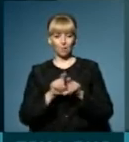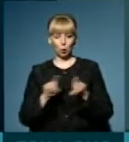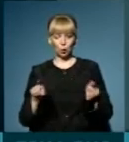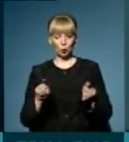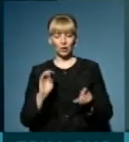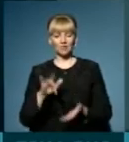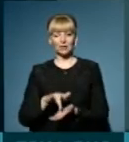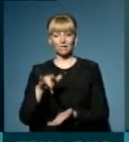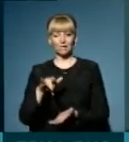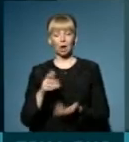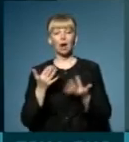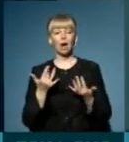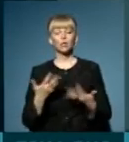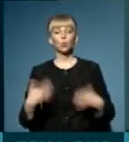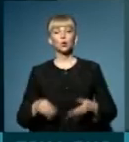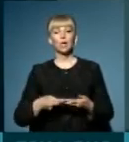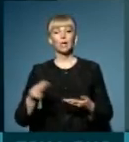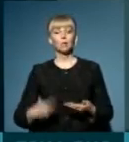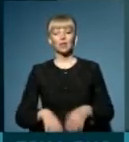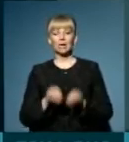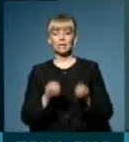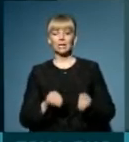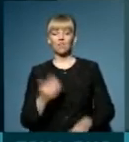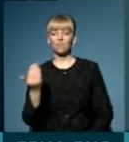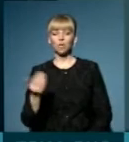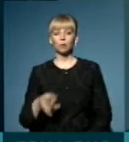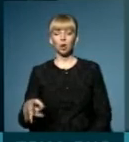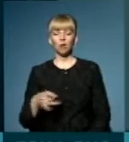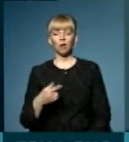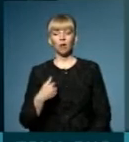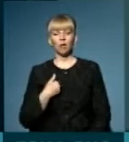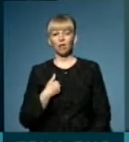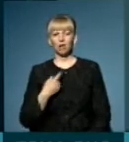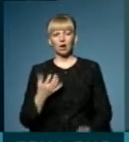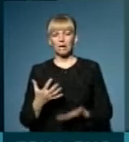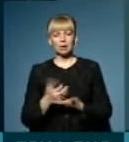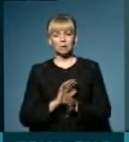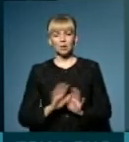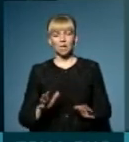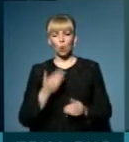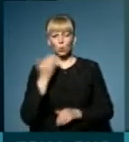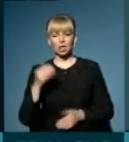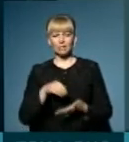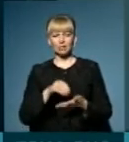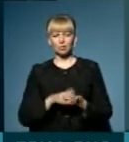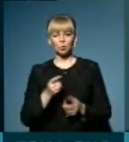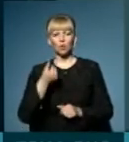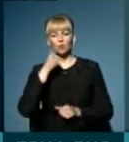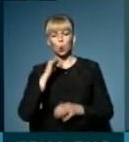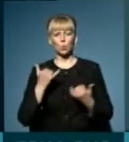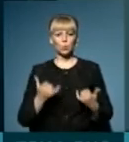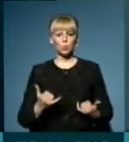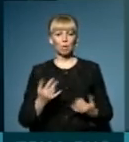в центрі. А скільки вже підписали цих декларацій в вашому районі? Я не збирав останні дані, тому що і вчора, і